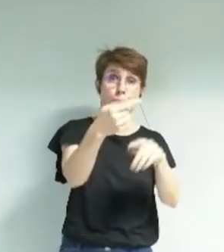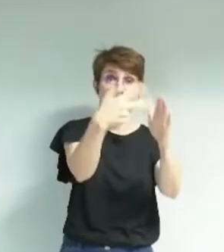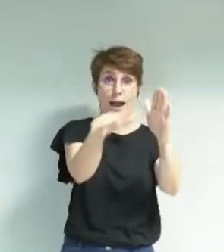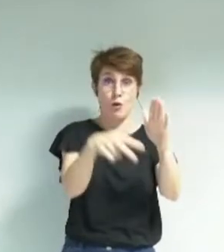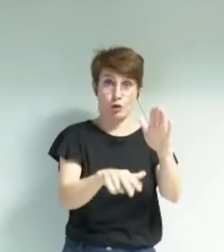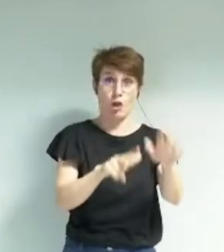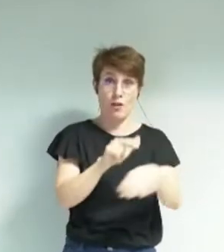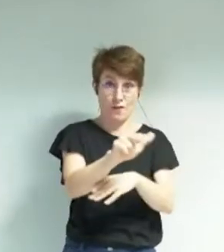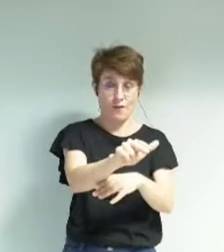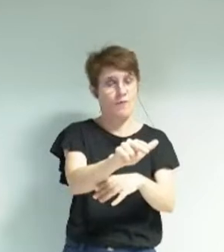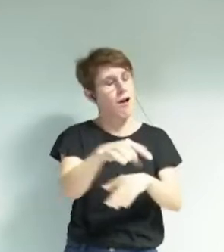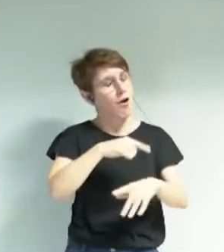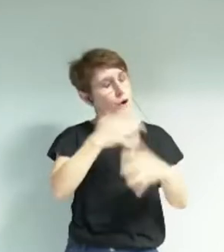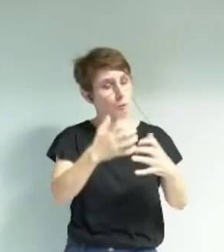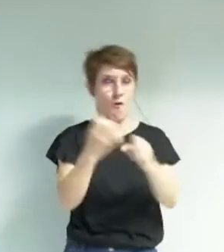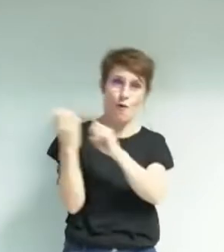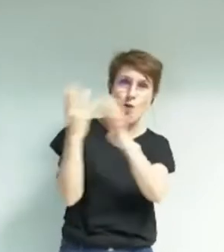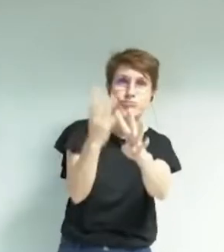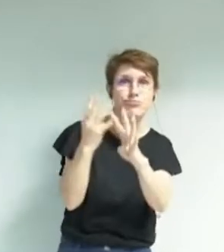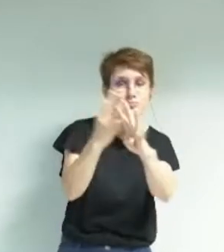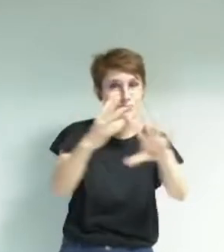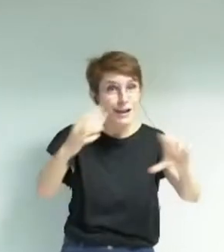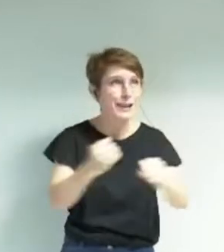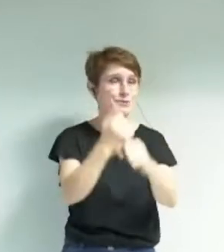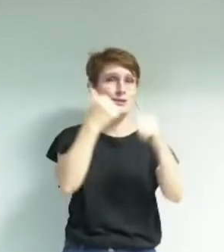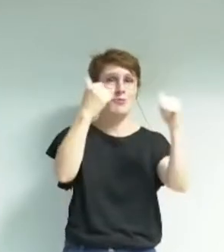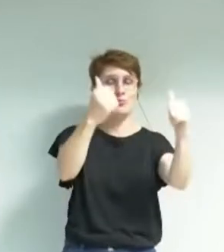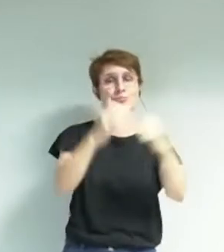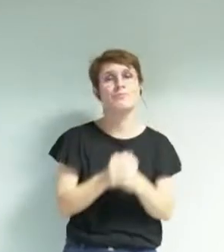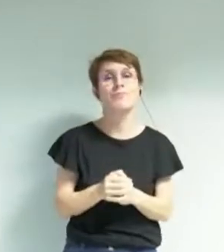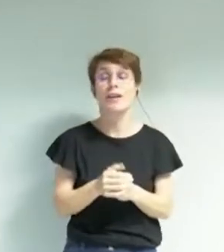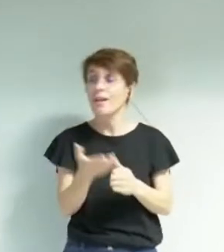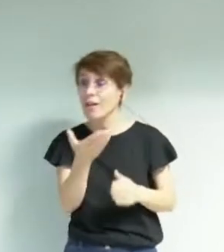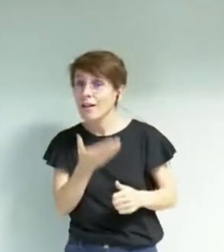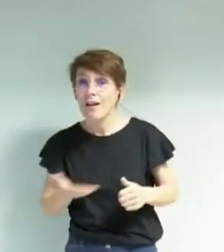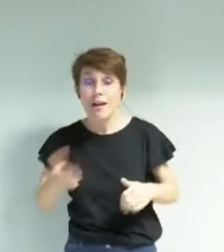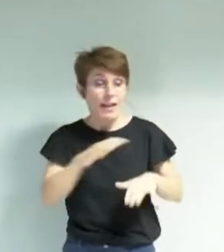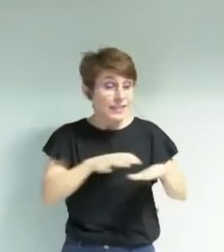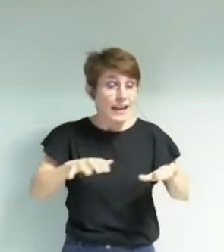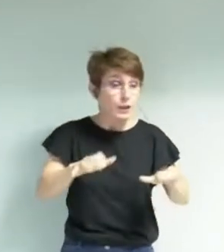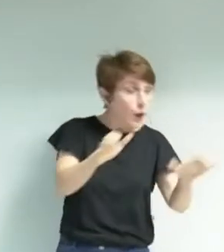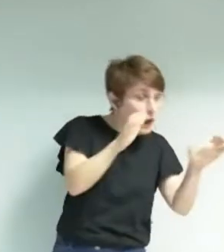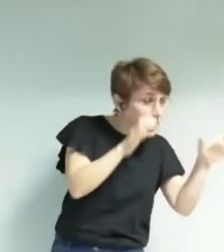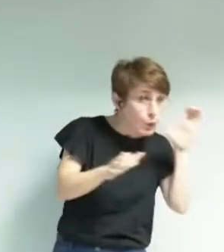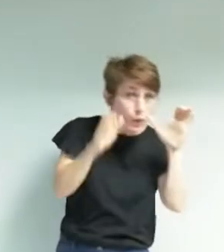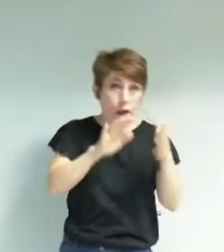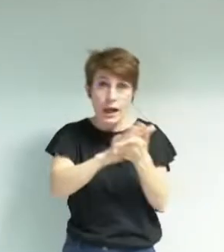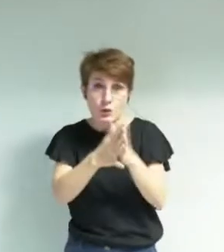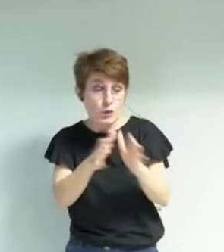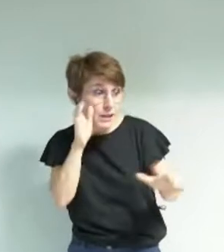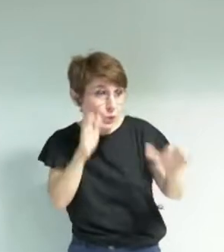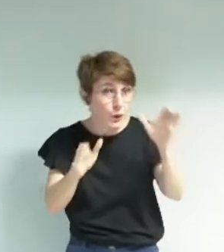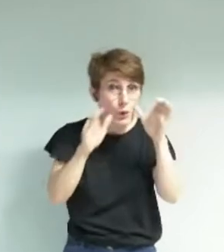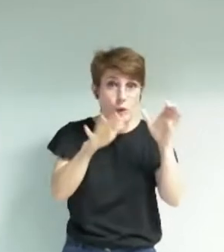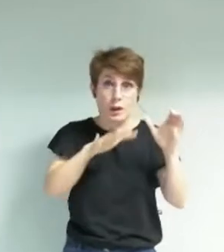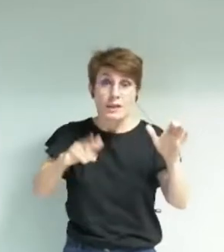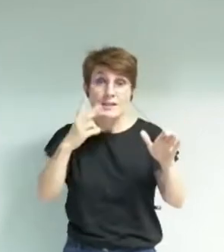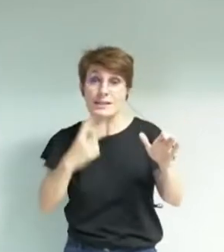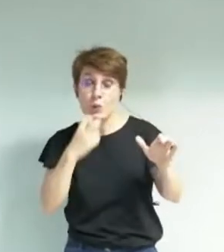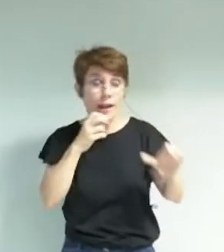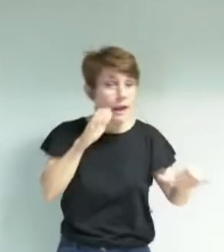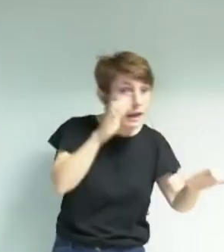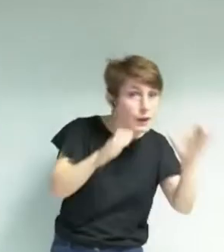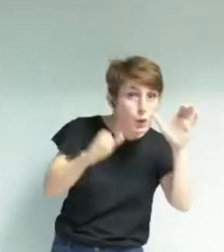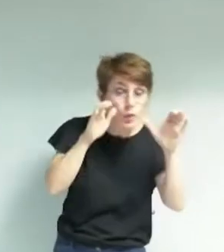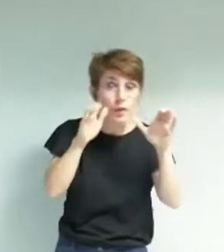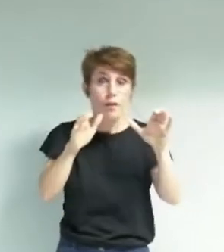À l'écoute des acteurs du territoire, des habitantes et habitants, des associations, des collectifs, des